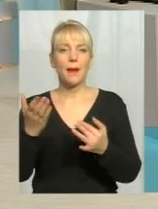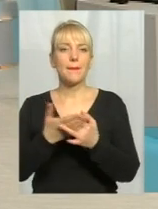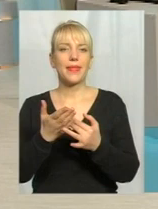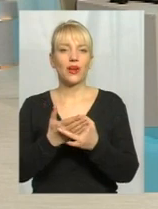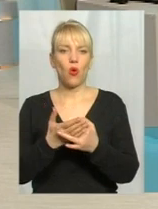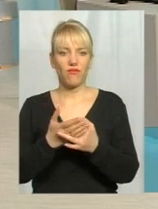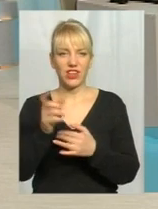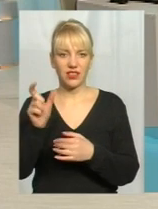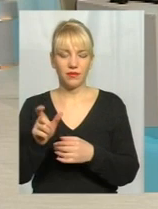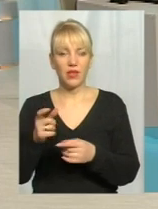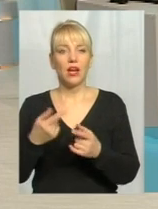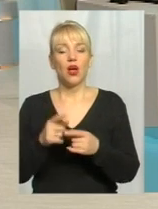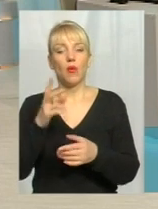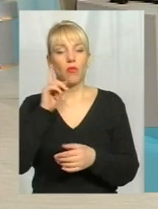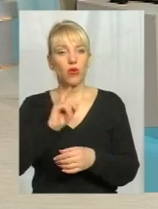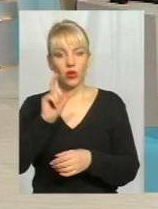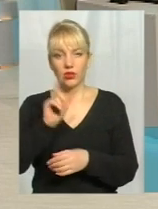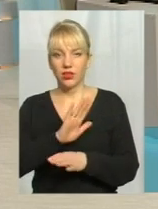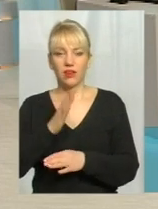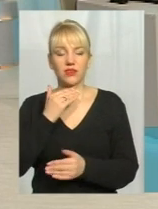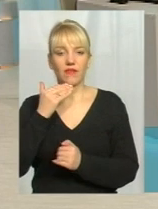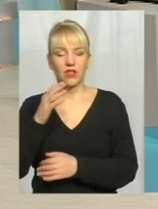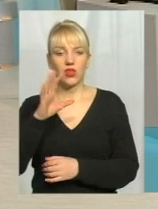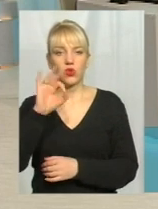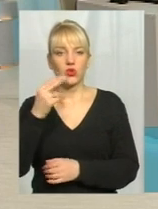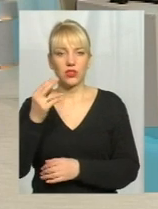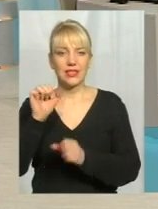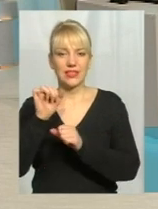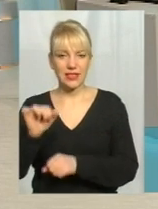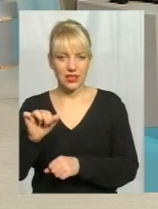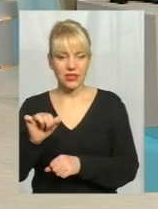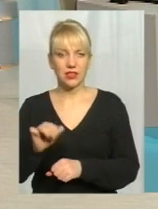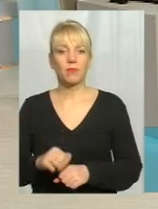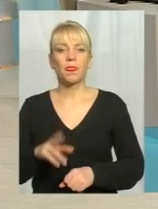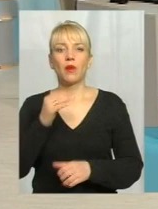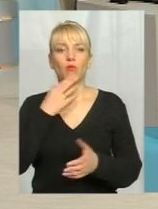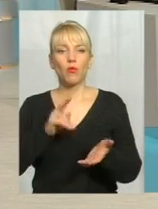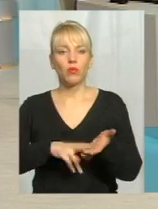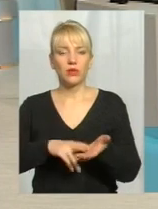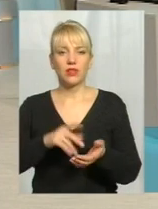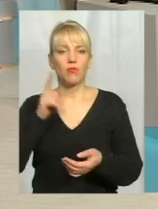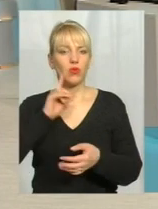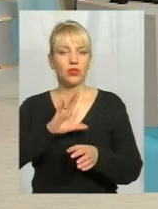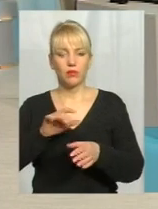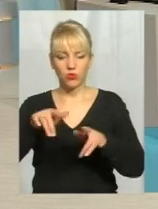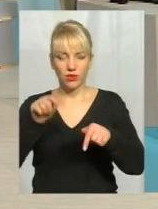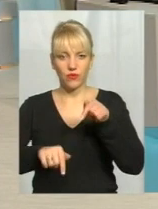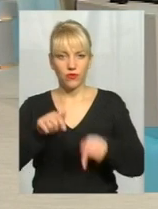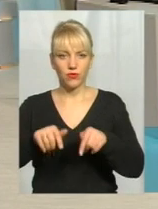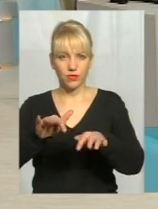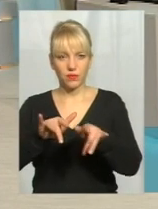Поки особа не звернеться в органи соціального захисту по місті проживання, поки вона не буде внесена до єдиного державного реєстру